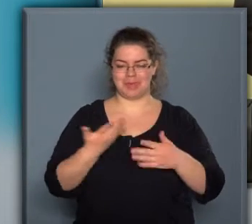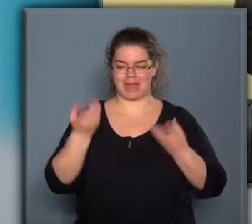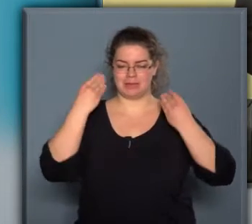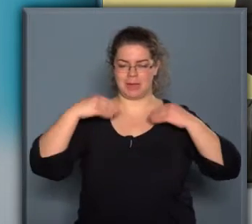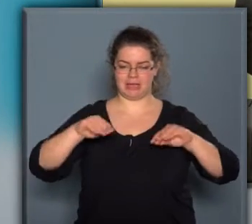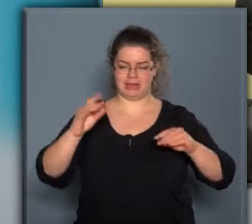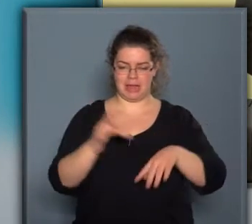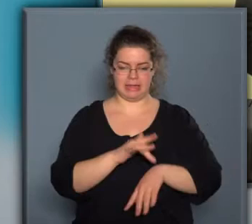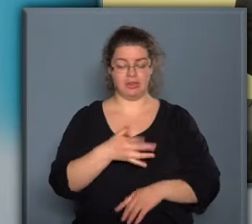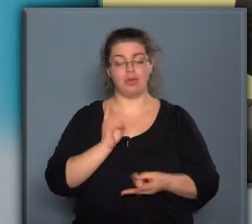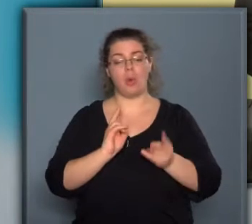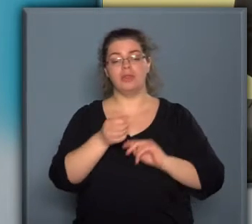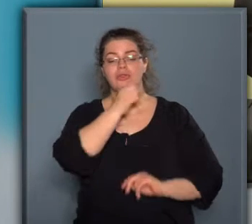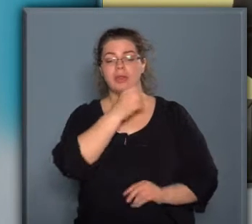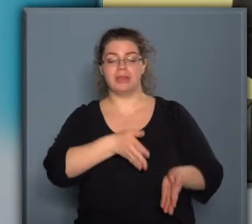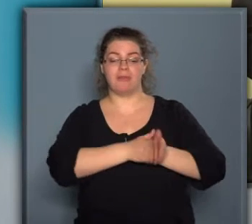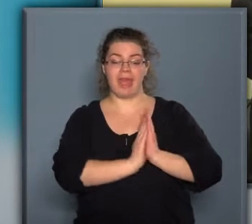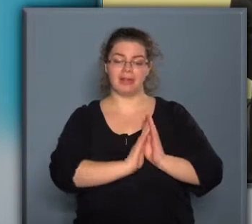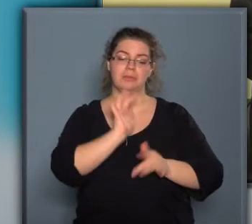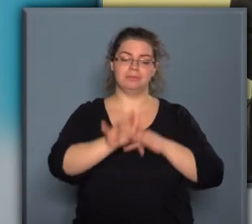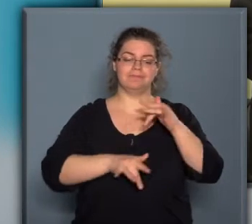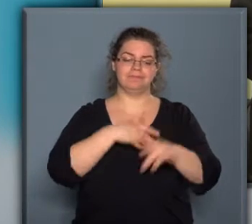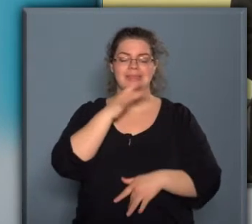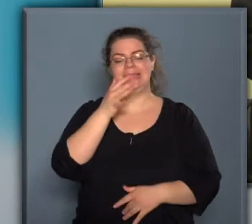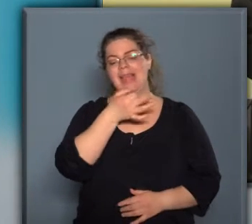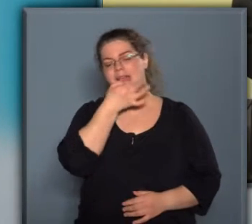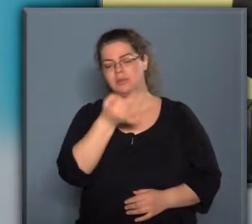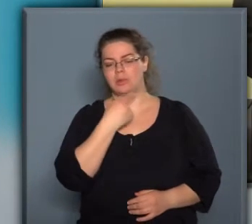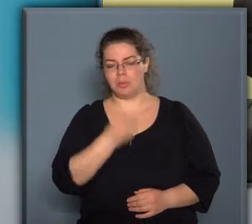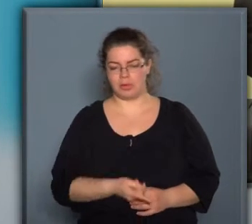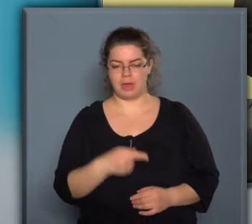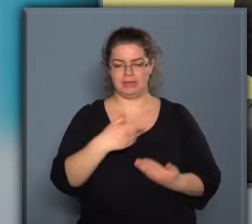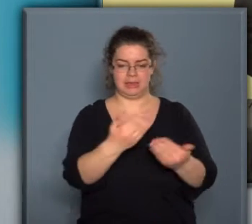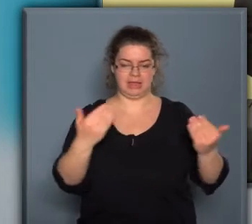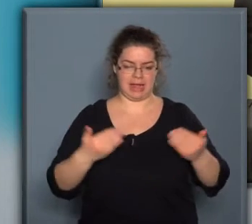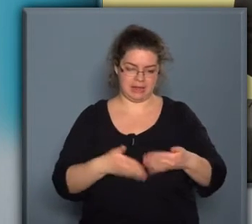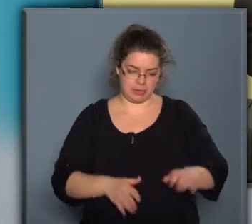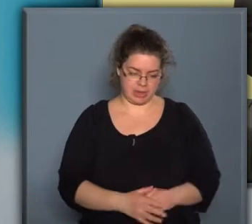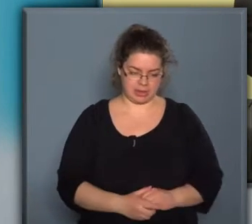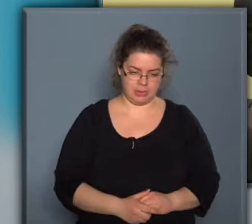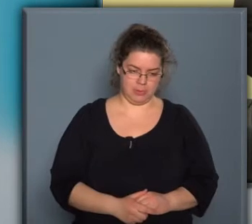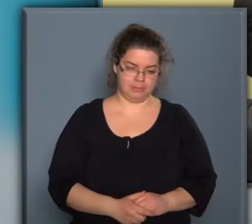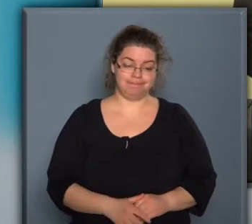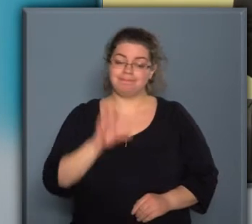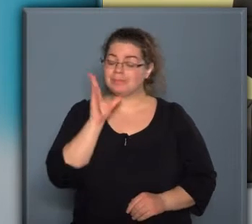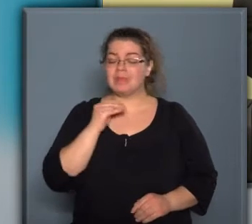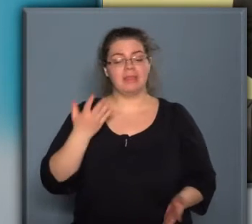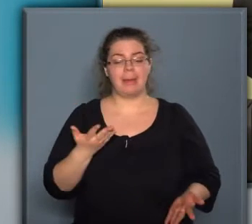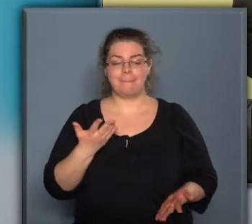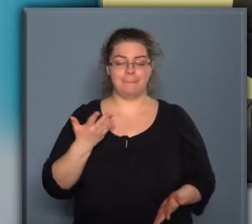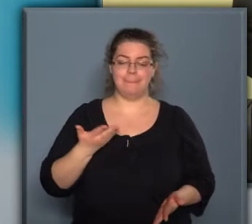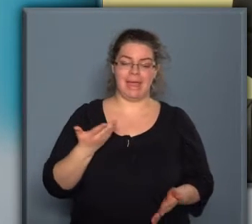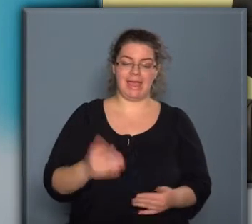megtiszteltetés, hogy Sarolta fölkért, hogy mondjak néhány szót itt a kiállítás megnyitóján. Az ember